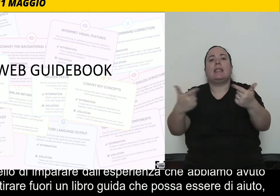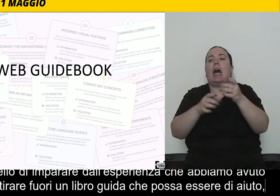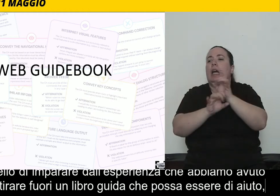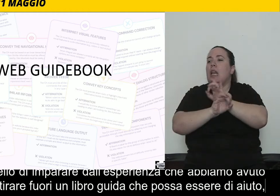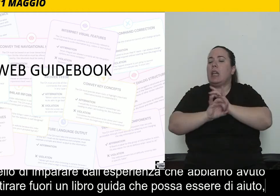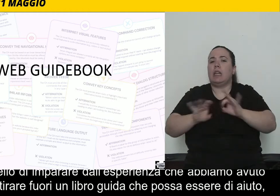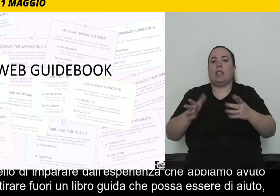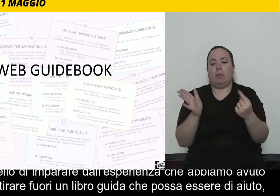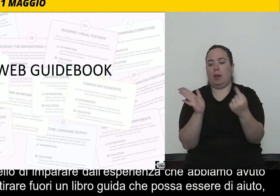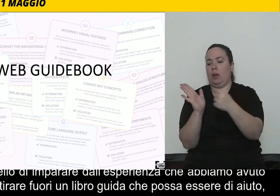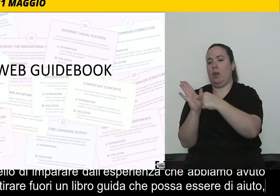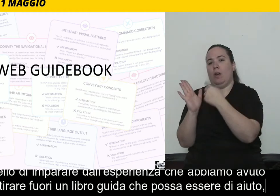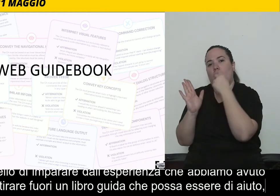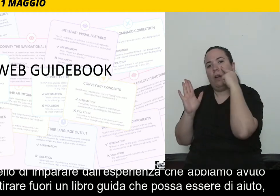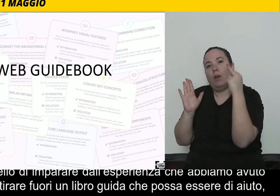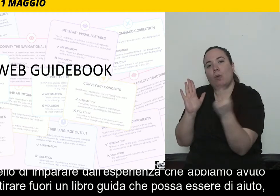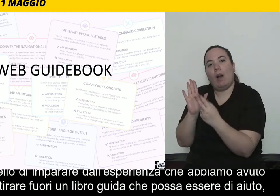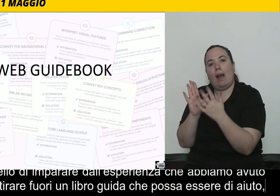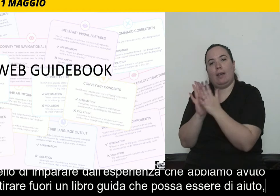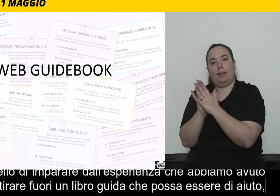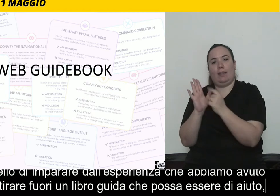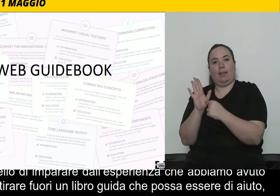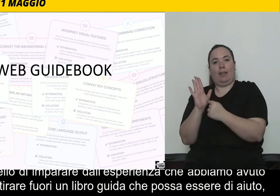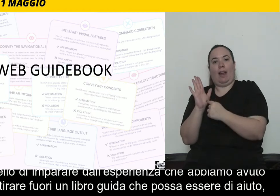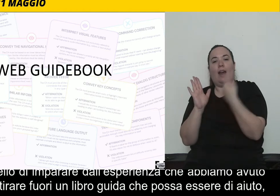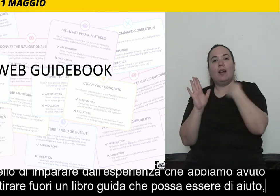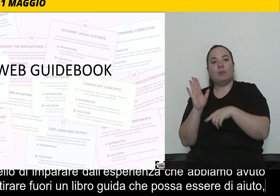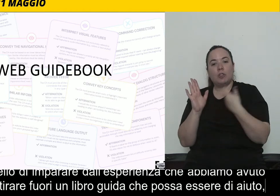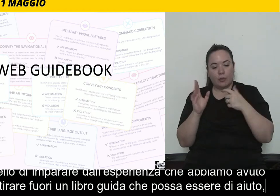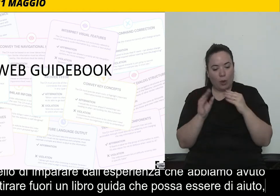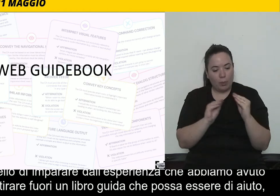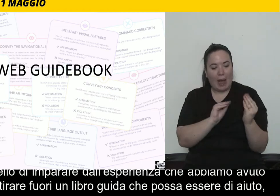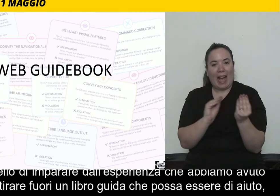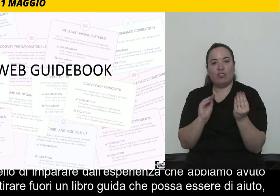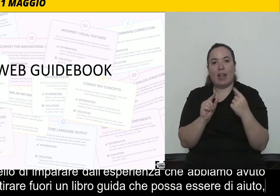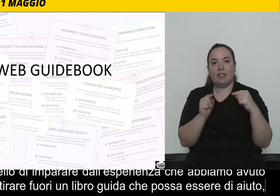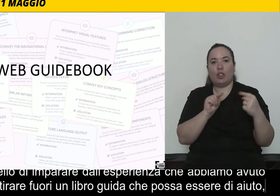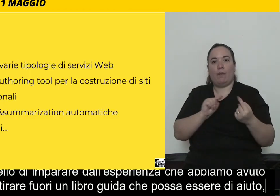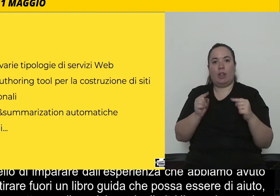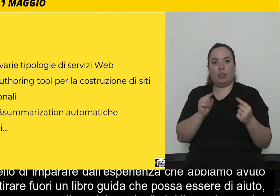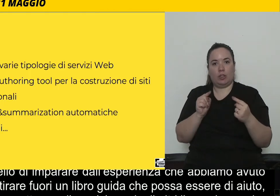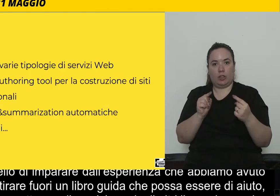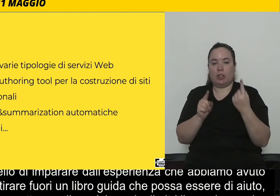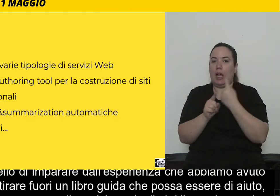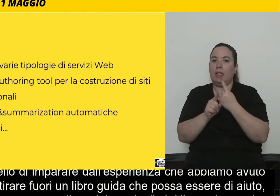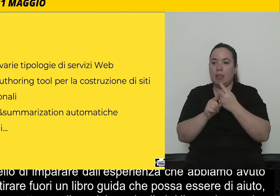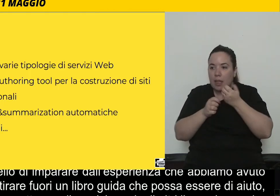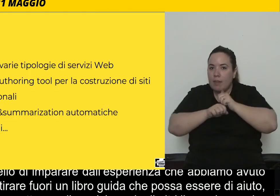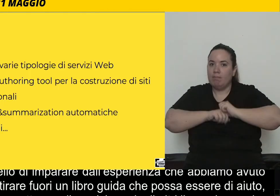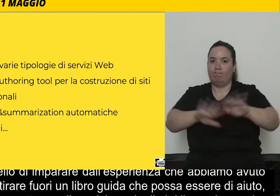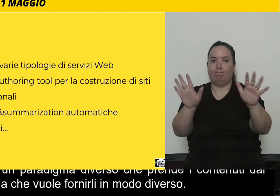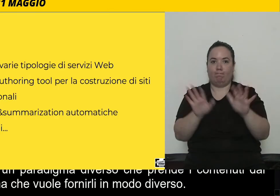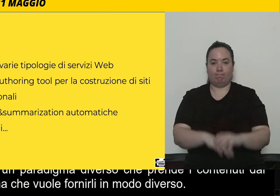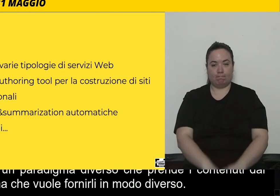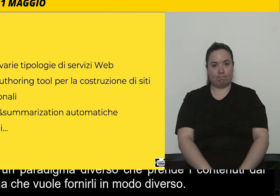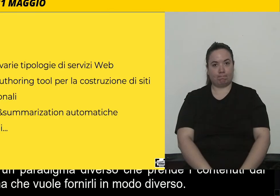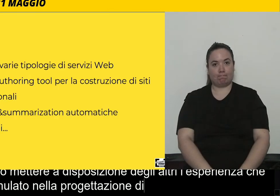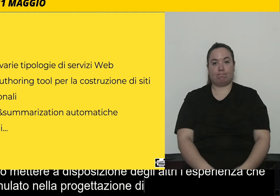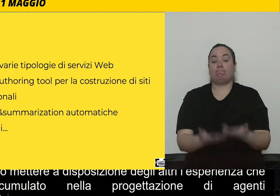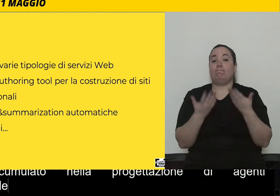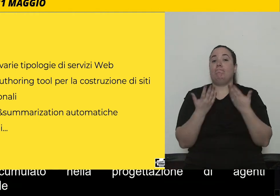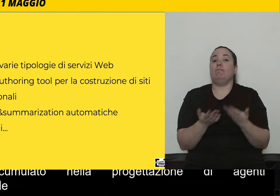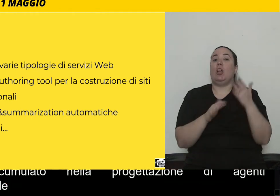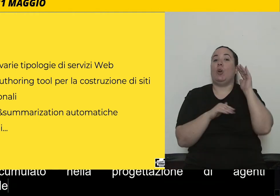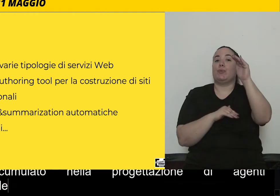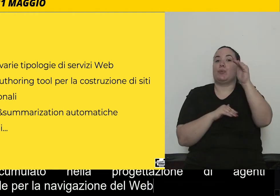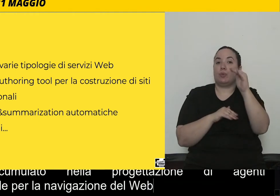che noi abbiamo accumulato nella progettazione di agenti conversazionali per la navigazione del web. I passi futuri sono tanti,